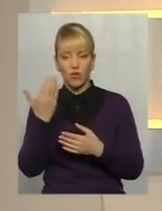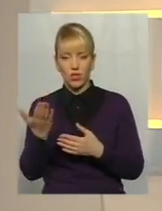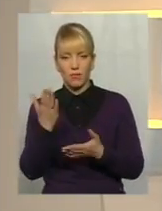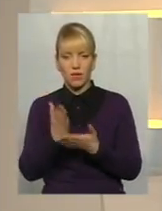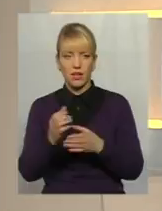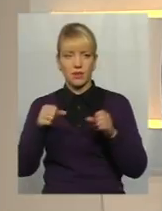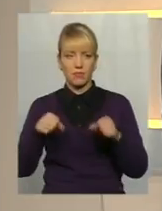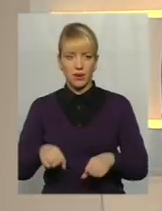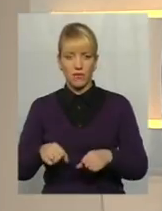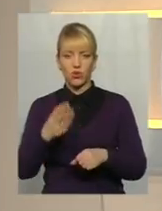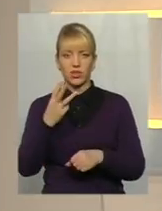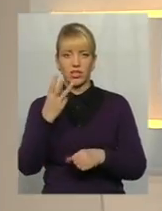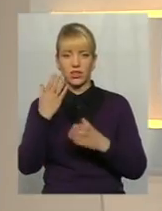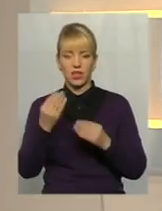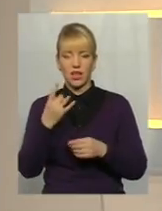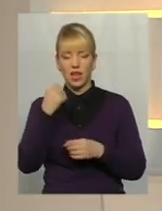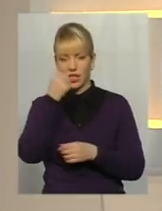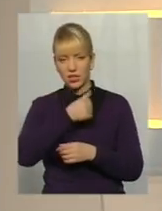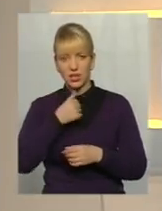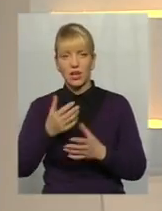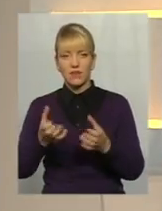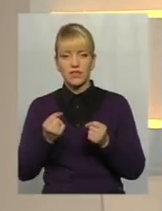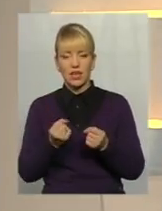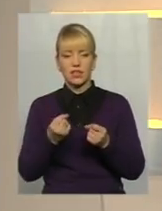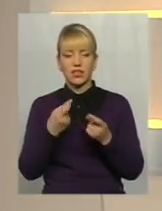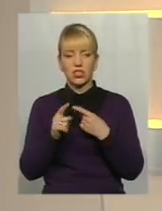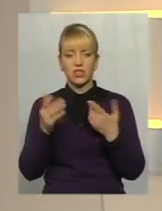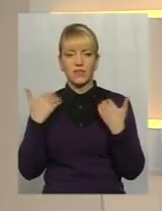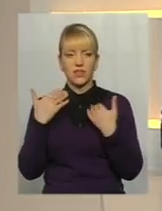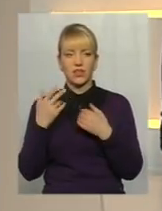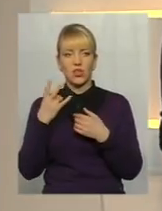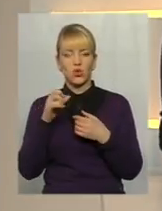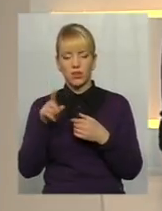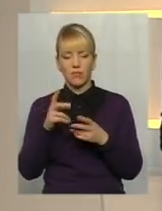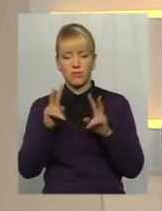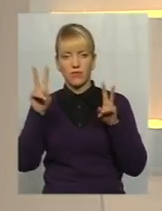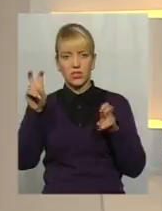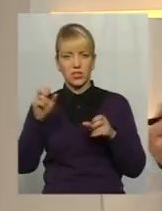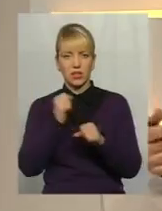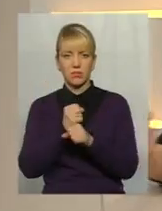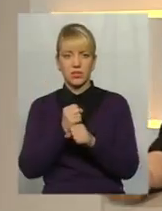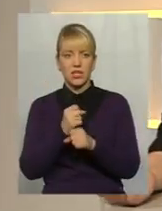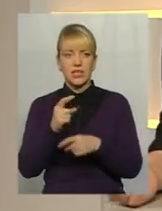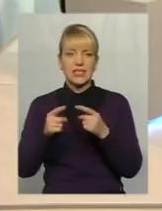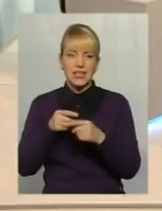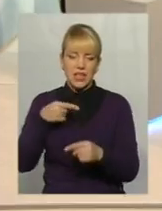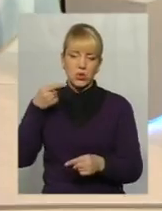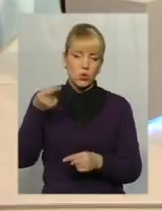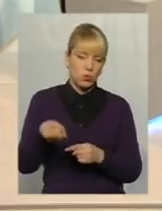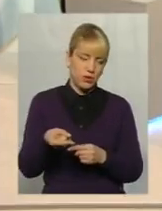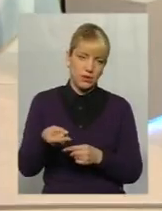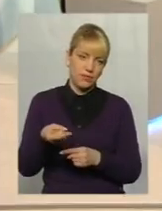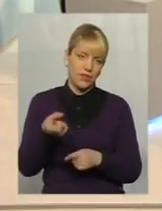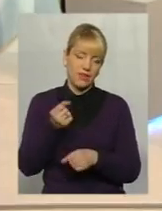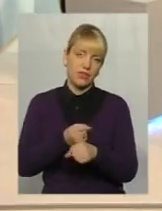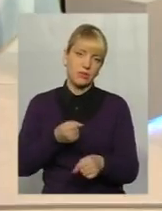дня на рік взяти інший вихідний, але, правда, там ще в дужках написано з наступним відпрацюванням його. Але